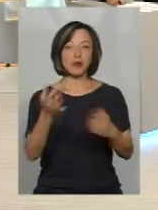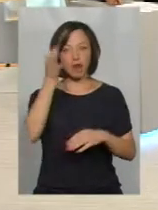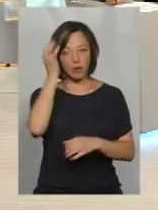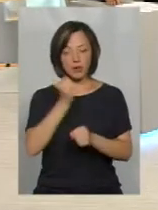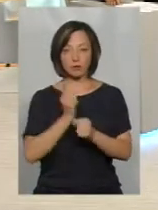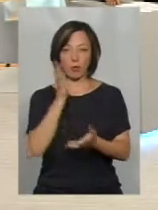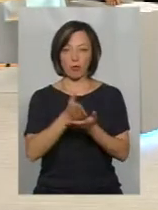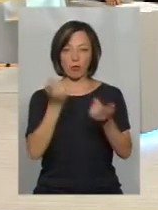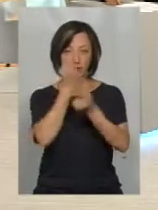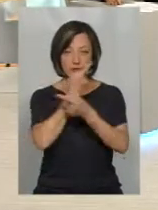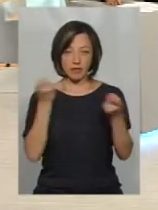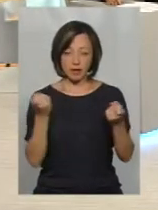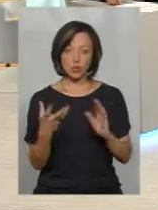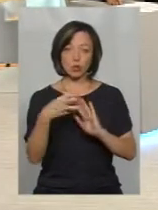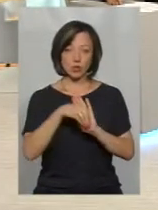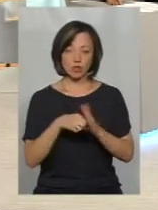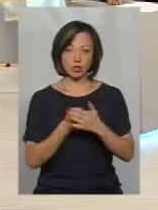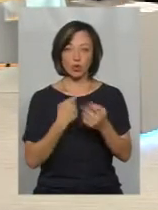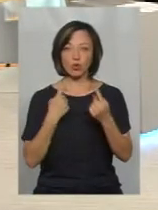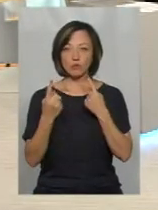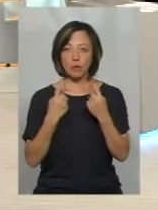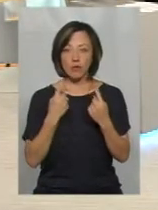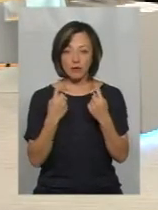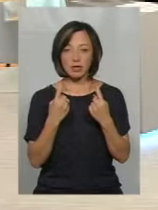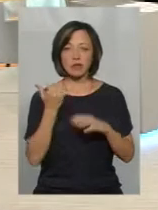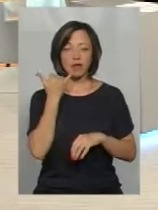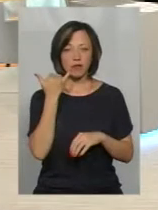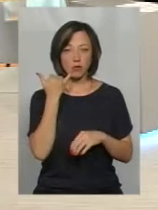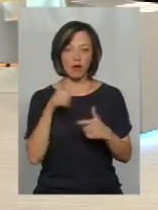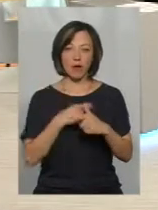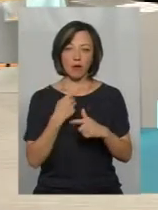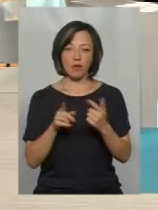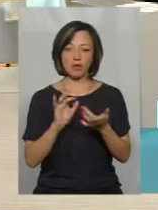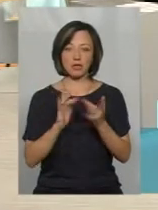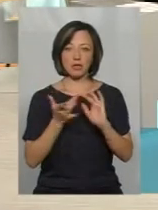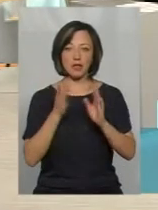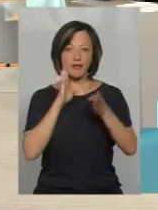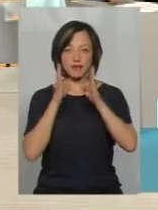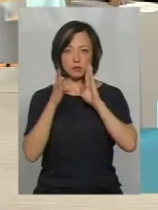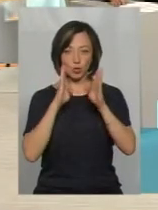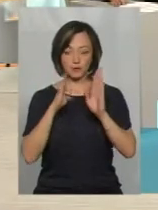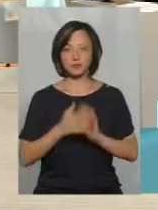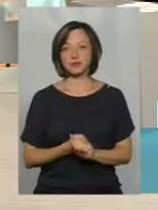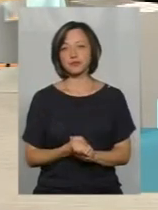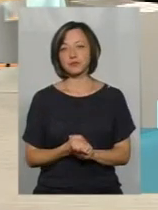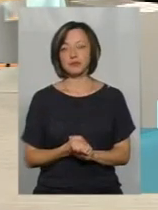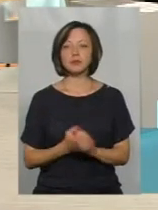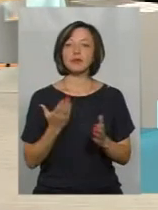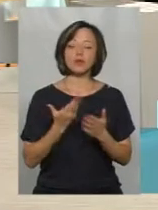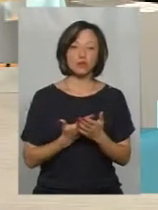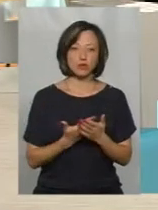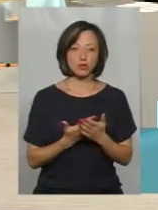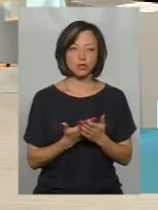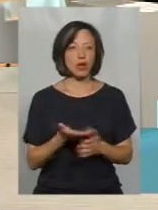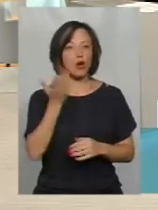що працюємо ми у прямому ефірі, тому долучайтеся до розмови телефонами або у соцмережі Фейсбук. Отож, пане Володимир, коли